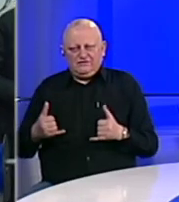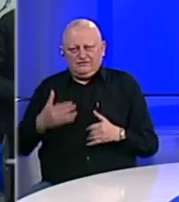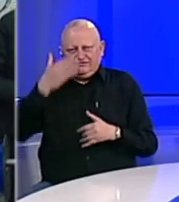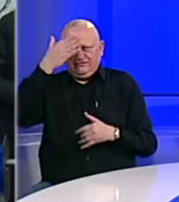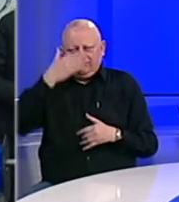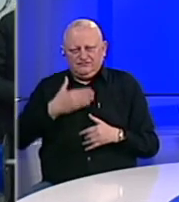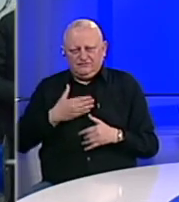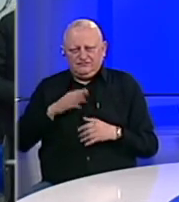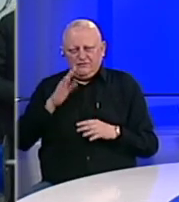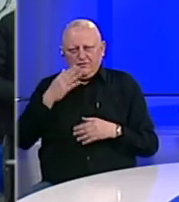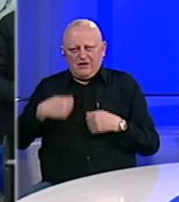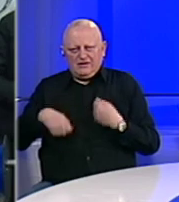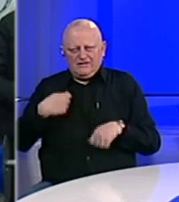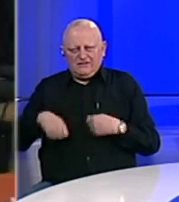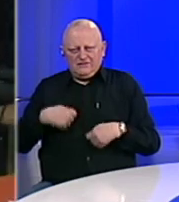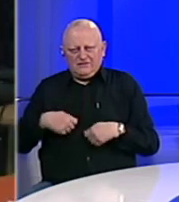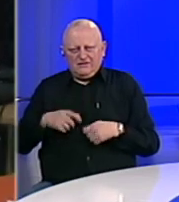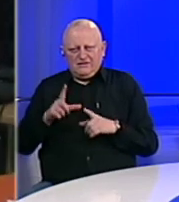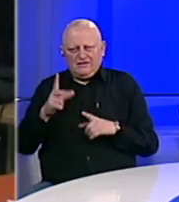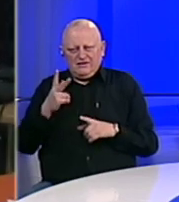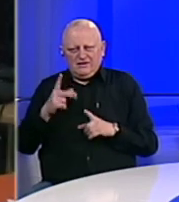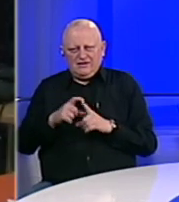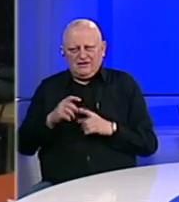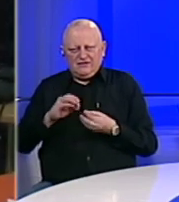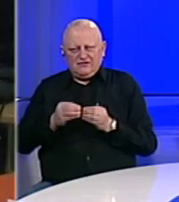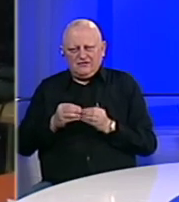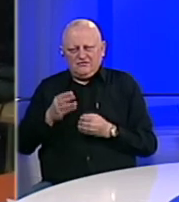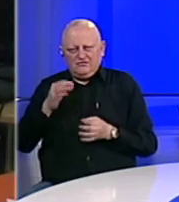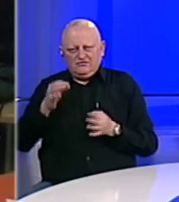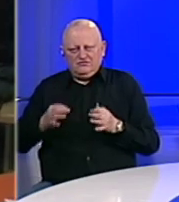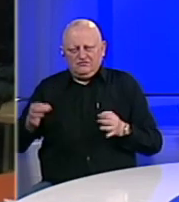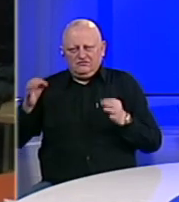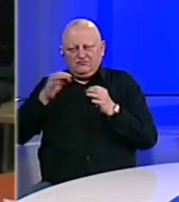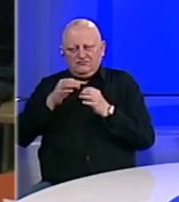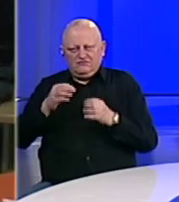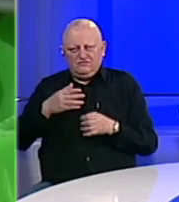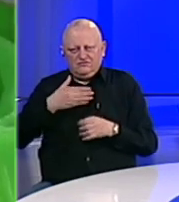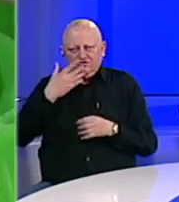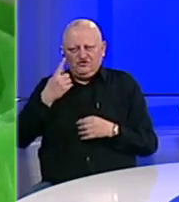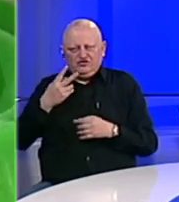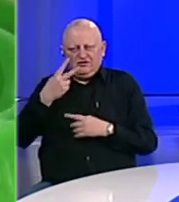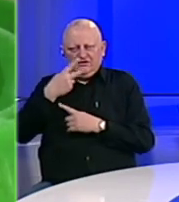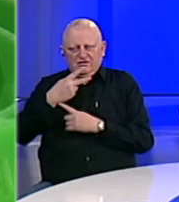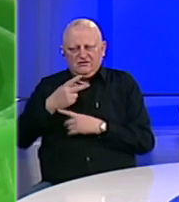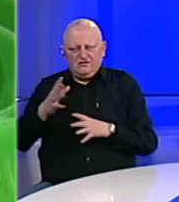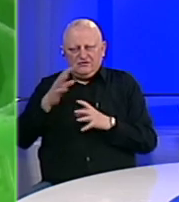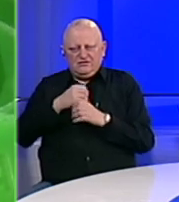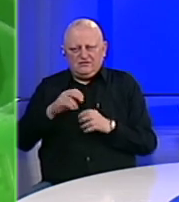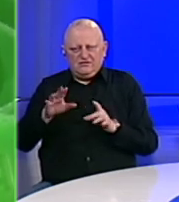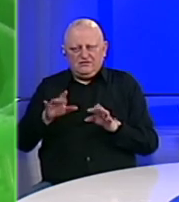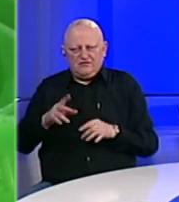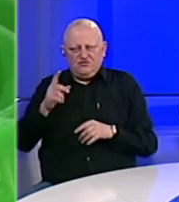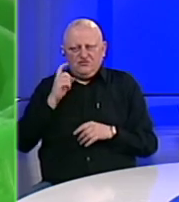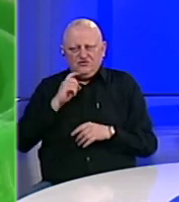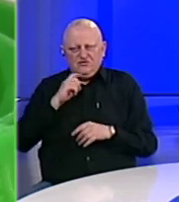Vizir je izrađen od plexiglasa i plastičnih isprintanih 3D dijelova, a projektovan je na osnovu pretložaka iz jedne češke firme usavršen i isprintan u